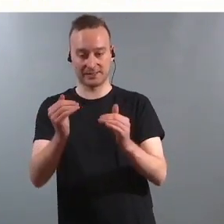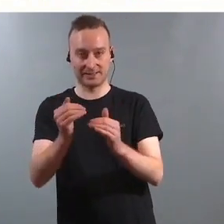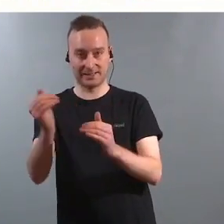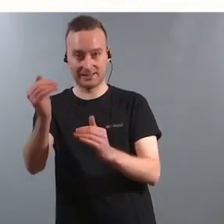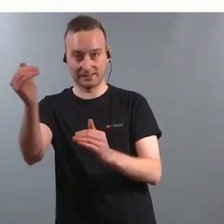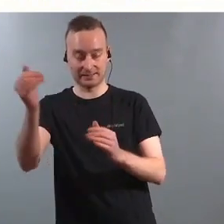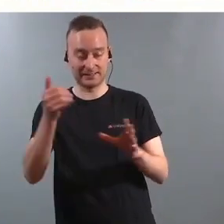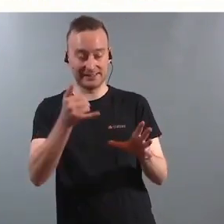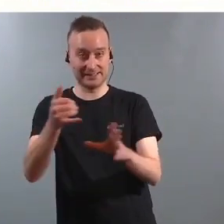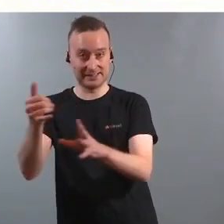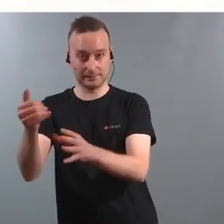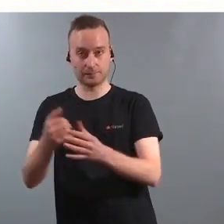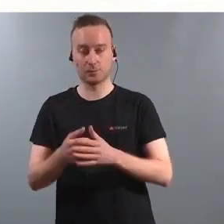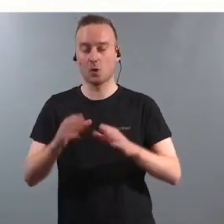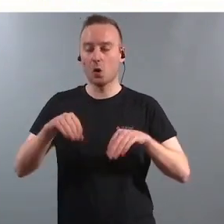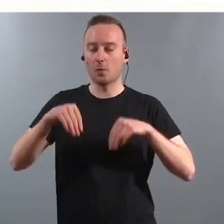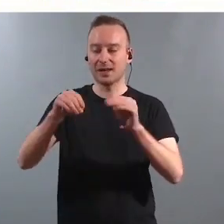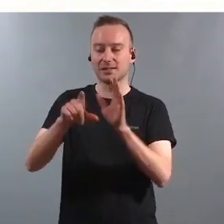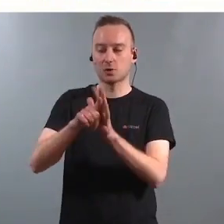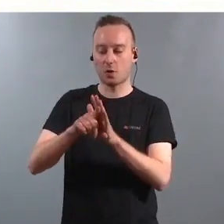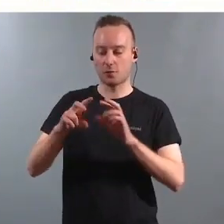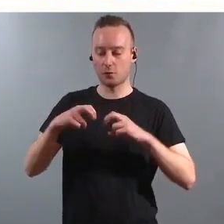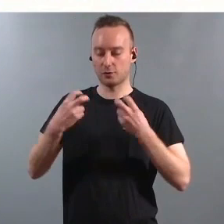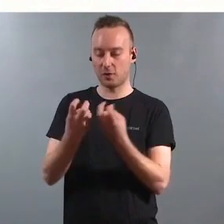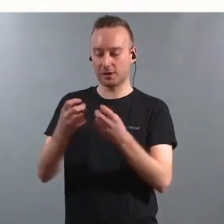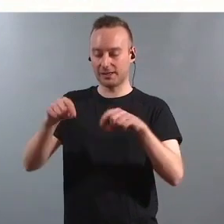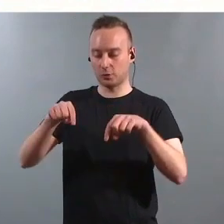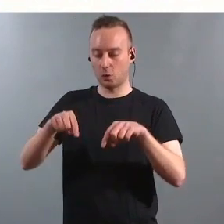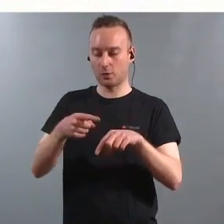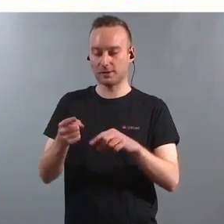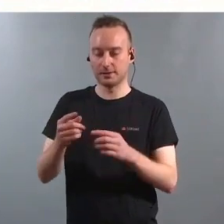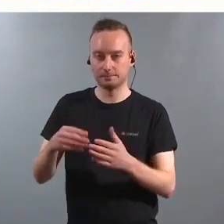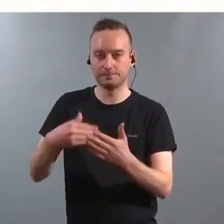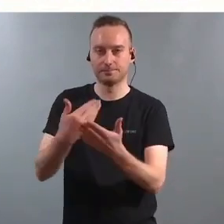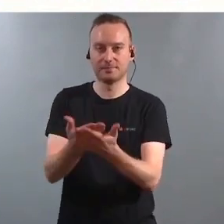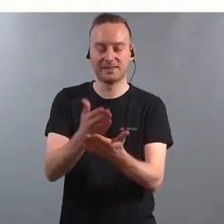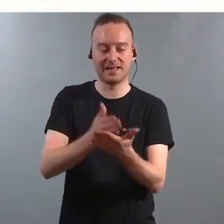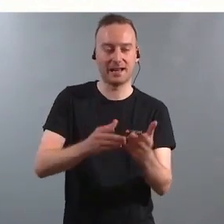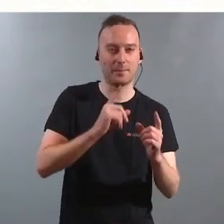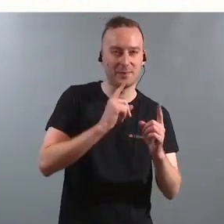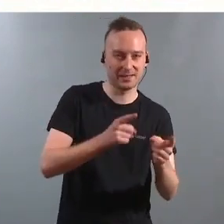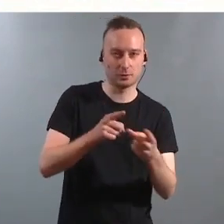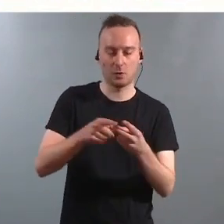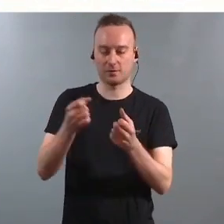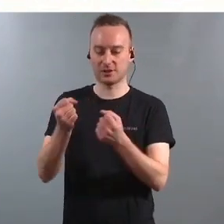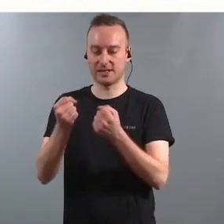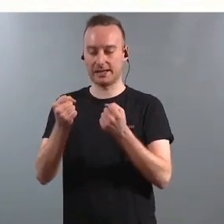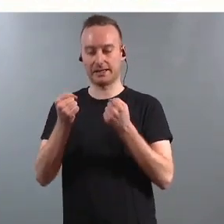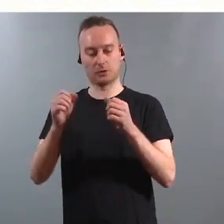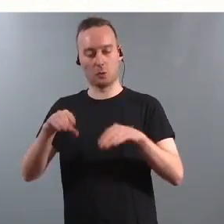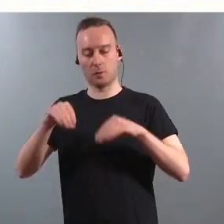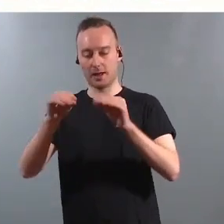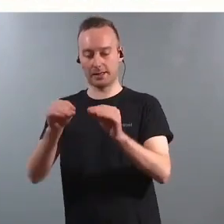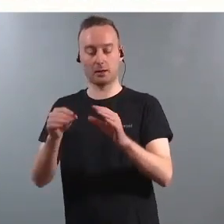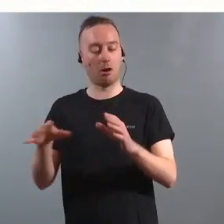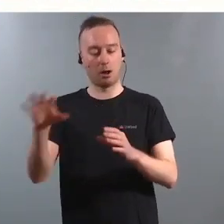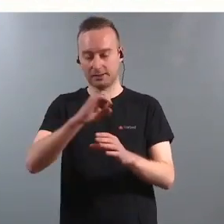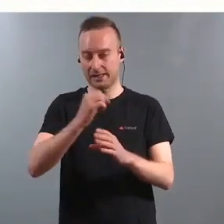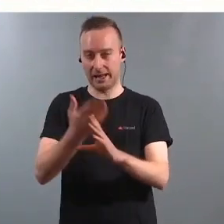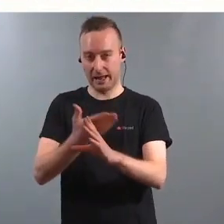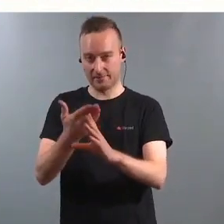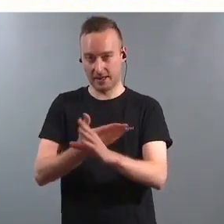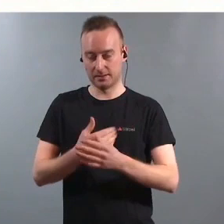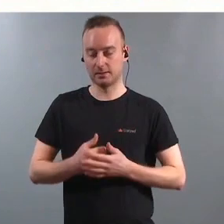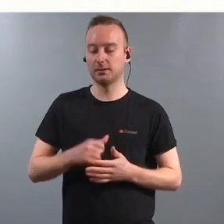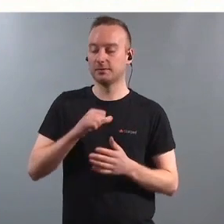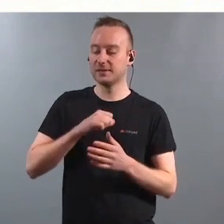og at opplæringslovsutvalget nå også har kommet med dette med delplikter og forsterket opplæring til alle elever. Gjør man det bedre,